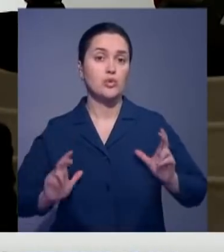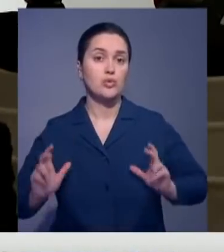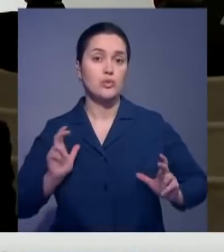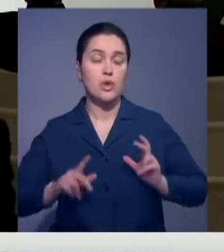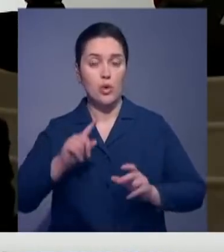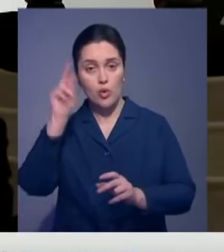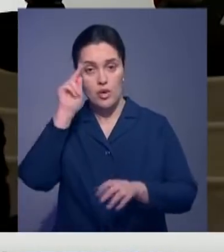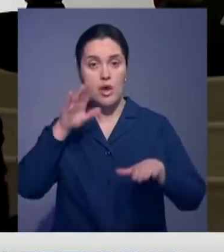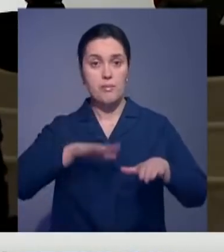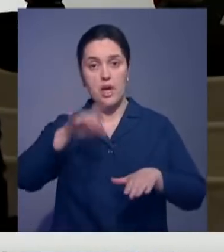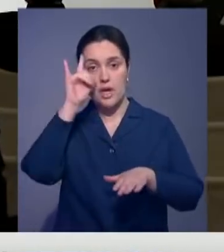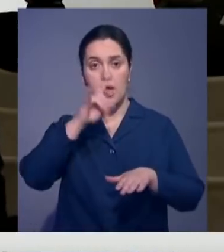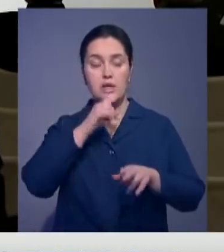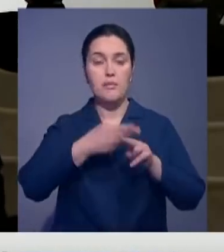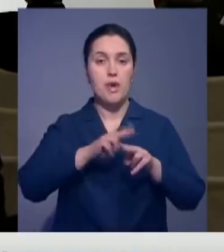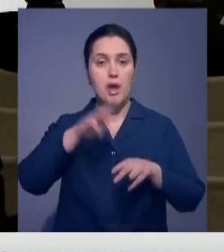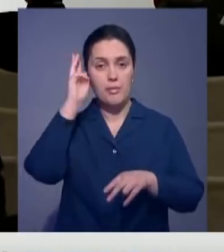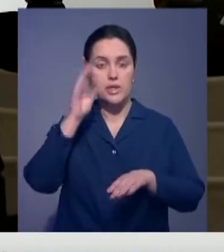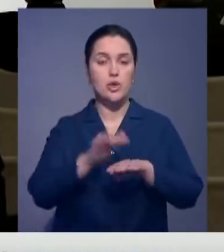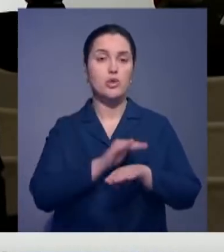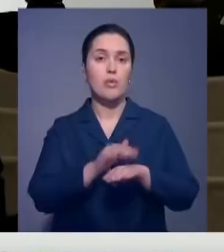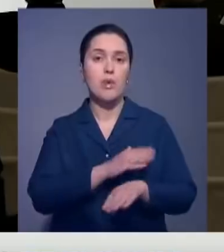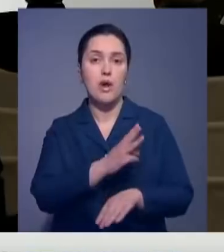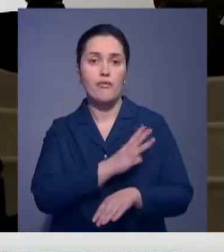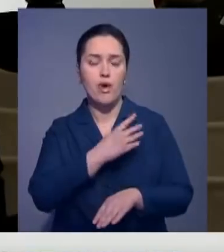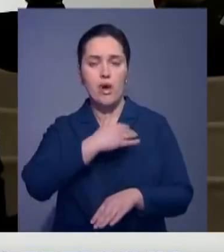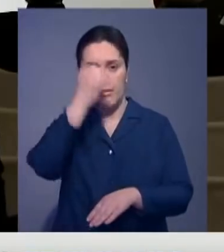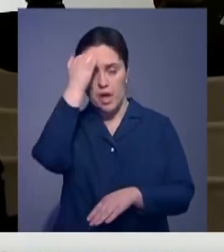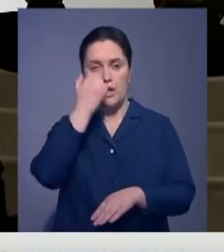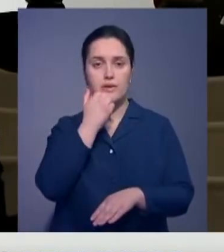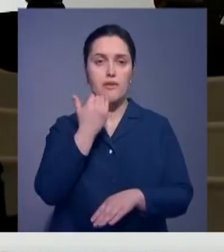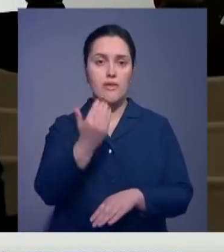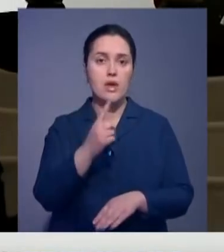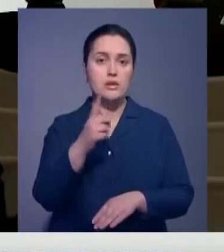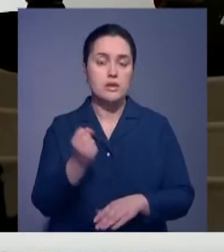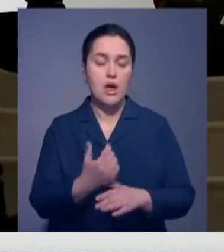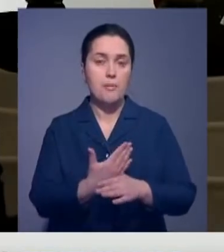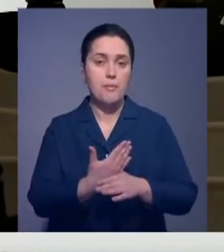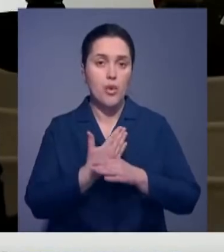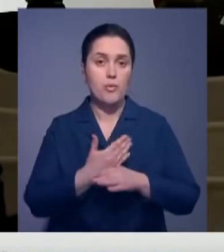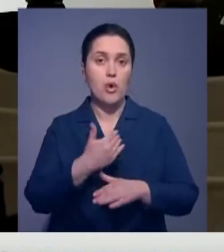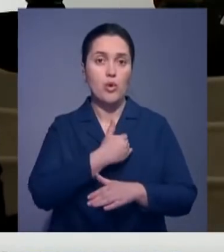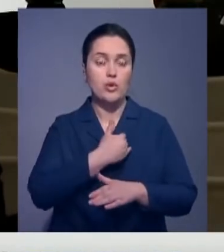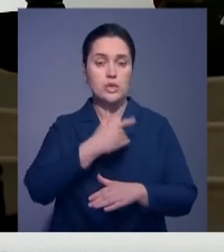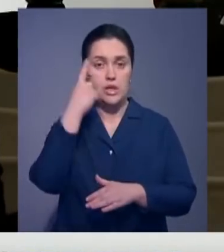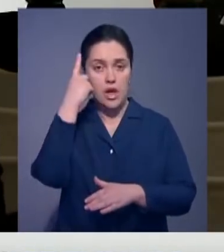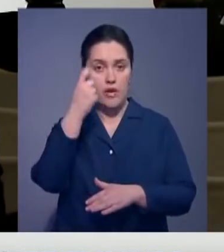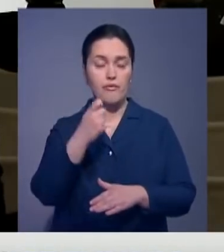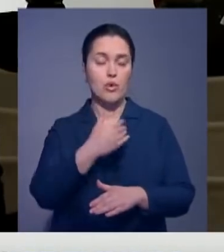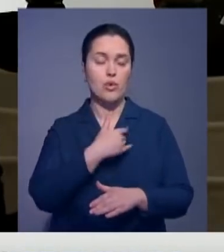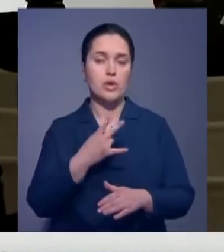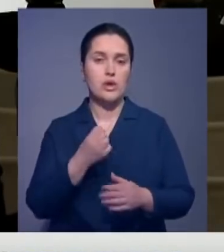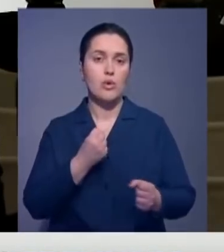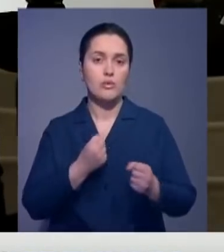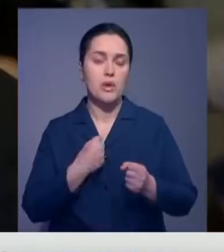обучаются в Казахстане, это послы доброй воли. Я благодарен за поддержку президенту Тукаеву и хочу заявить, что мы нацелены только на